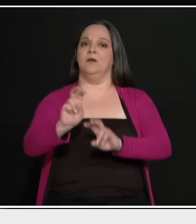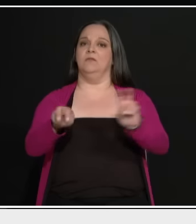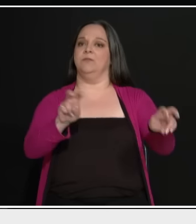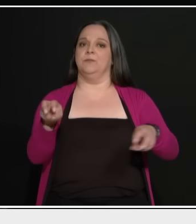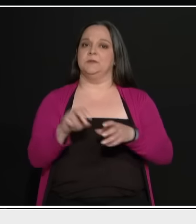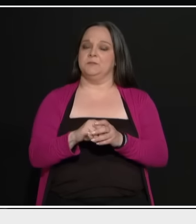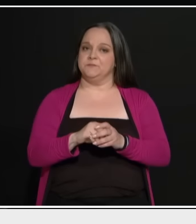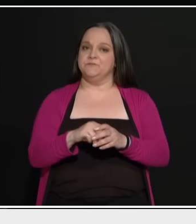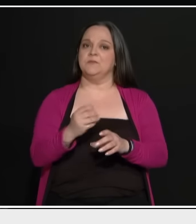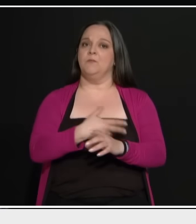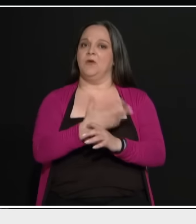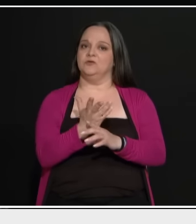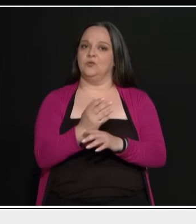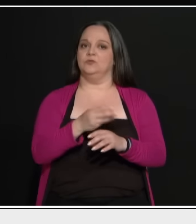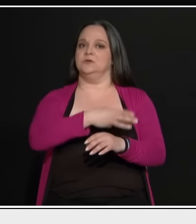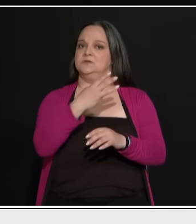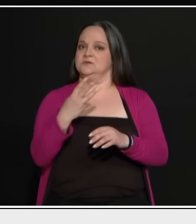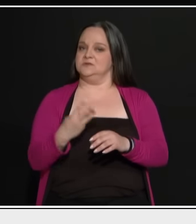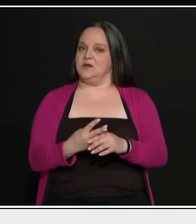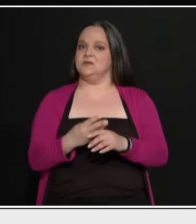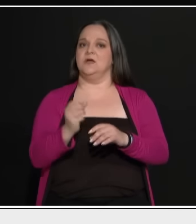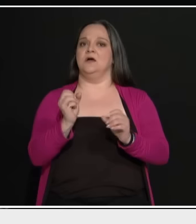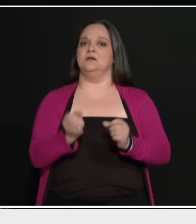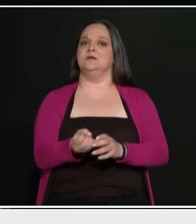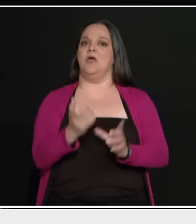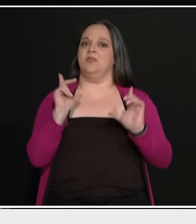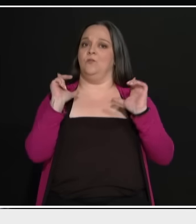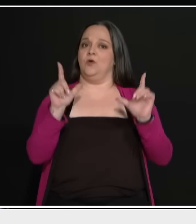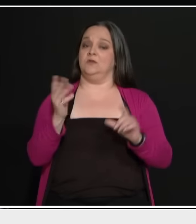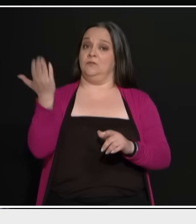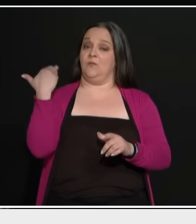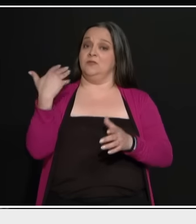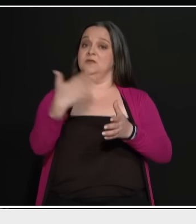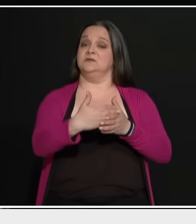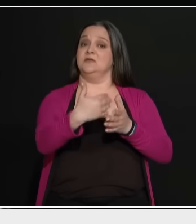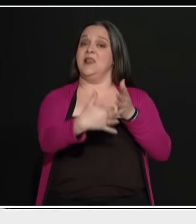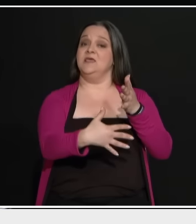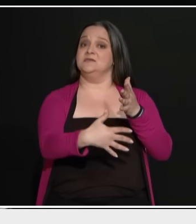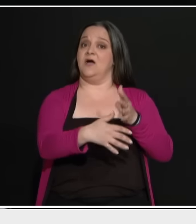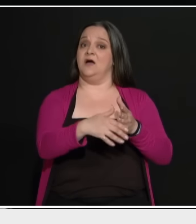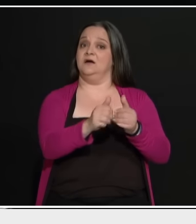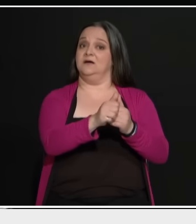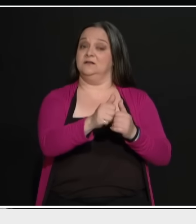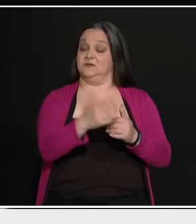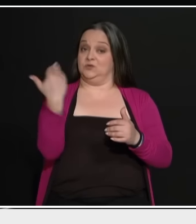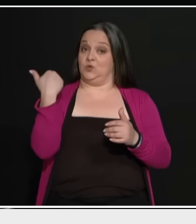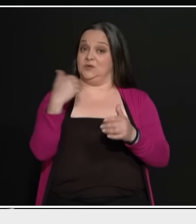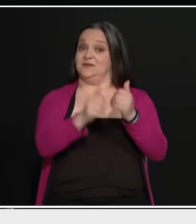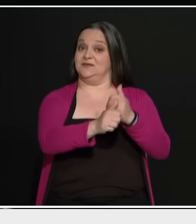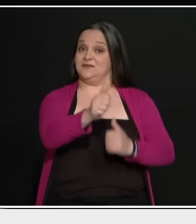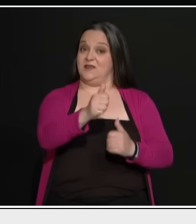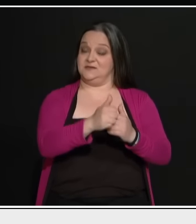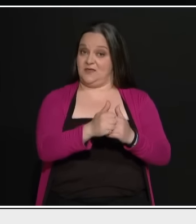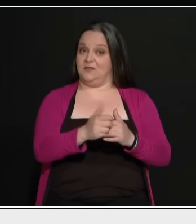Έτσι έγινε. Ενώ ήταν με λίστα. Ήταν με λίστα. Δεν ήταν με σταυρό. Είχανε βγει χωρίς να